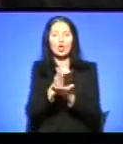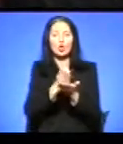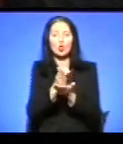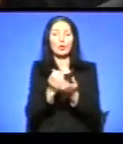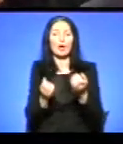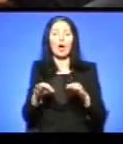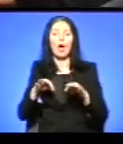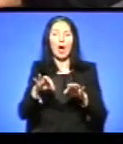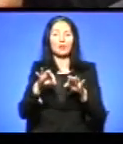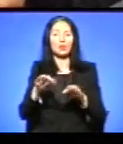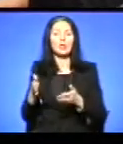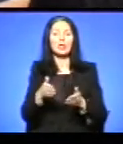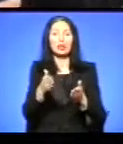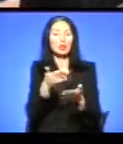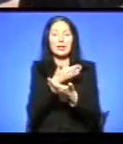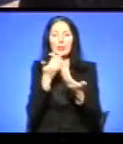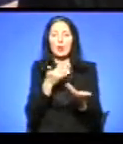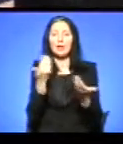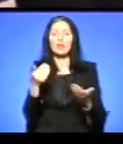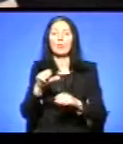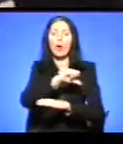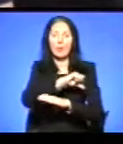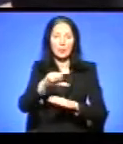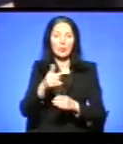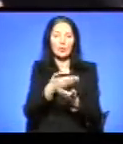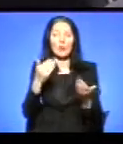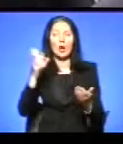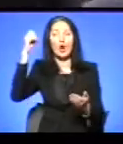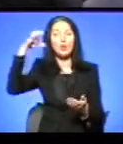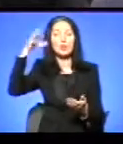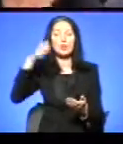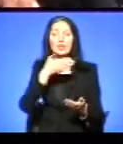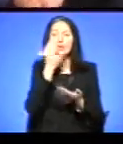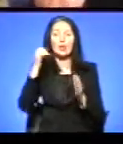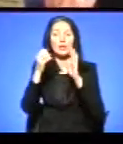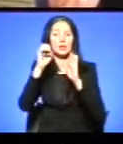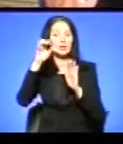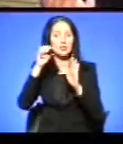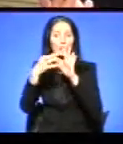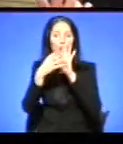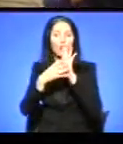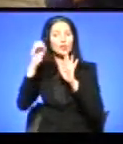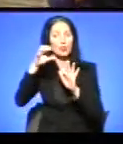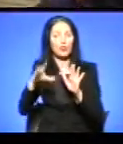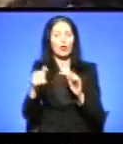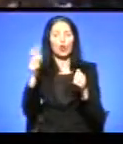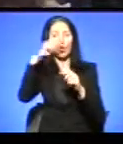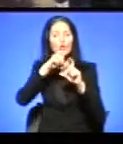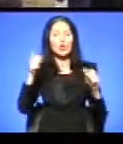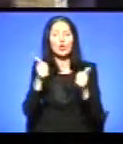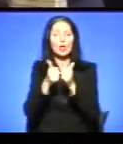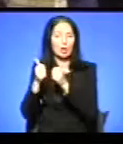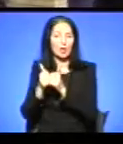Нема бар'єрки, нема освітлення, нема світлофора, школа рядом. Ціло розділено на дві частини. Люди